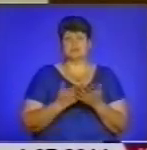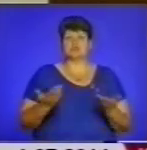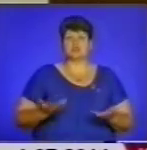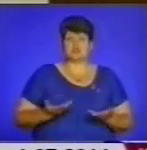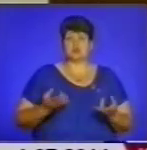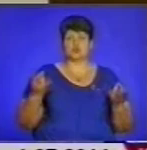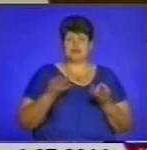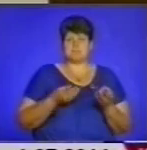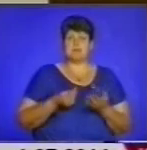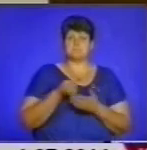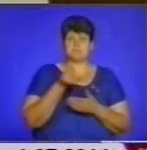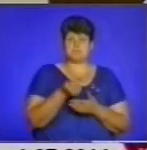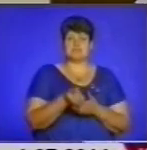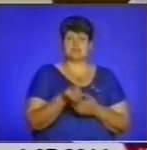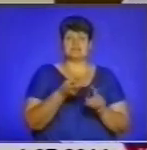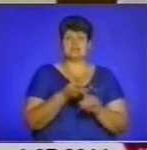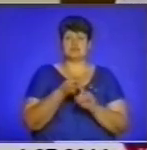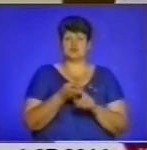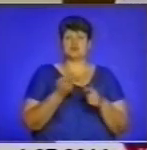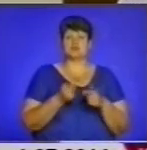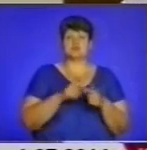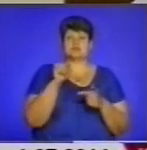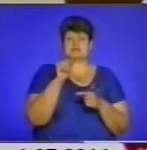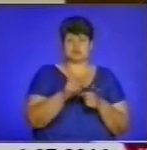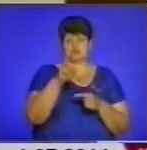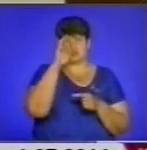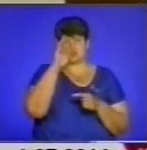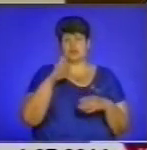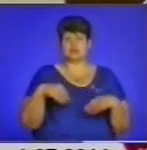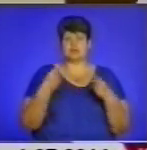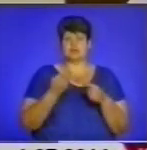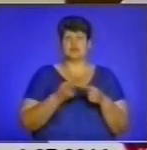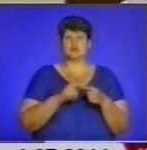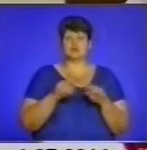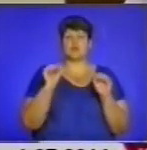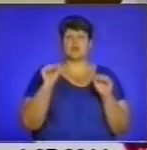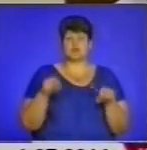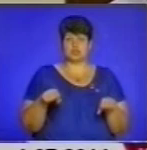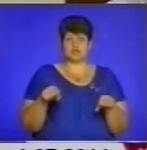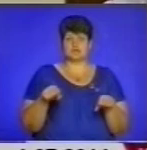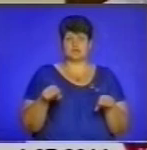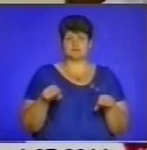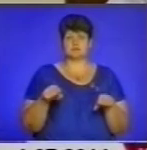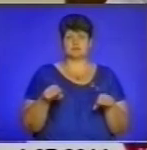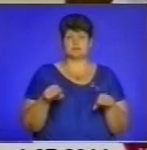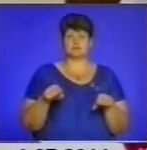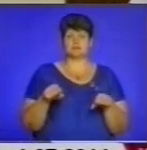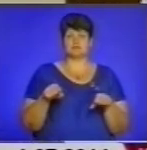треба платити. То в зв'язку з тим, що держава дає таку можливість, щоб, каже,